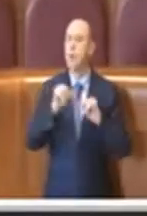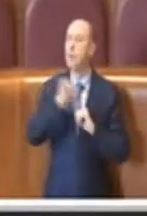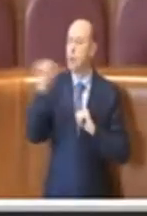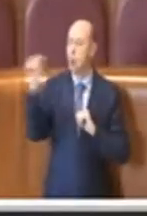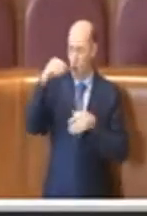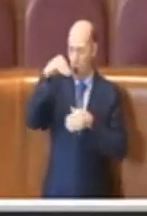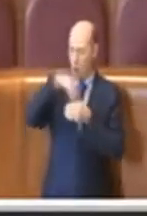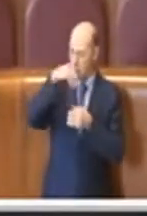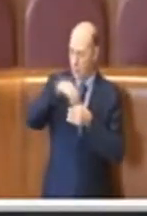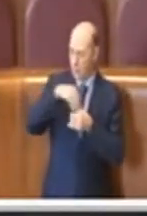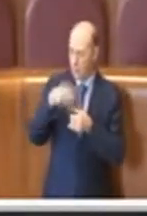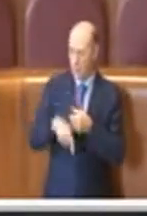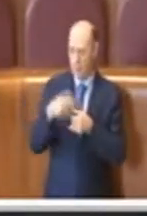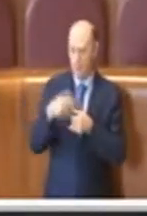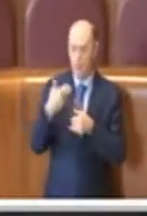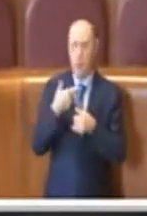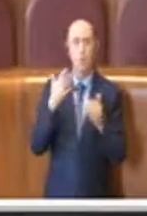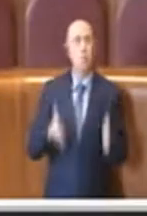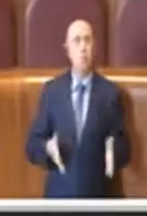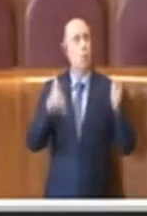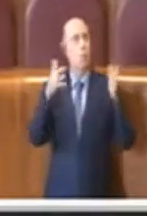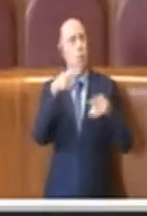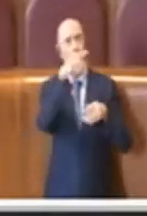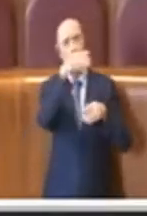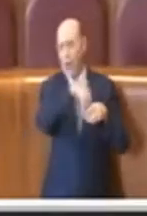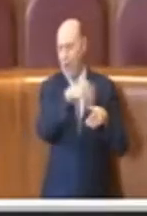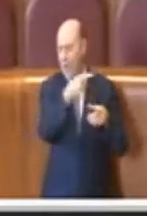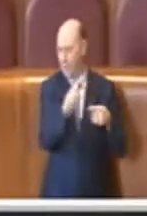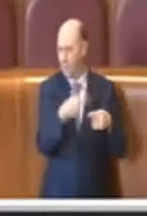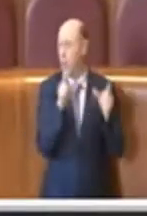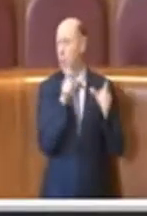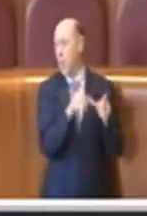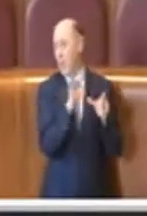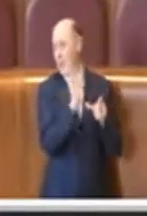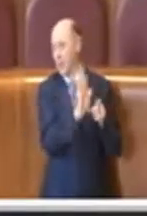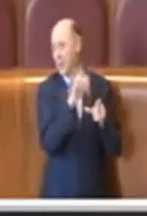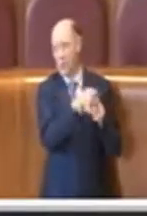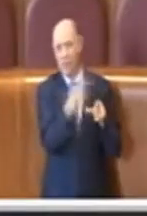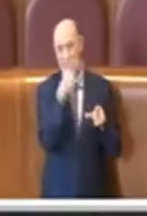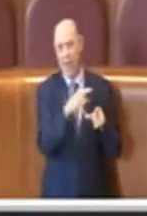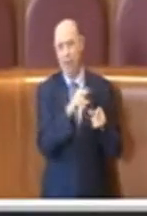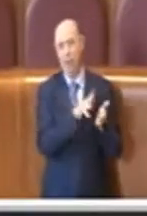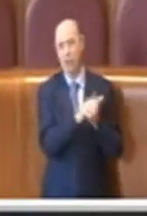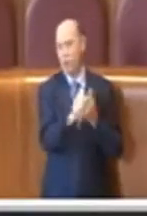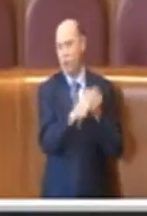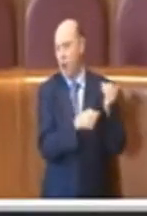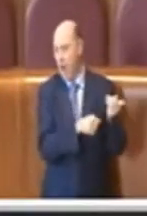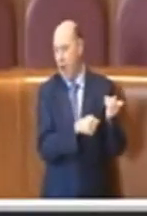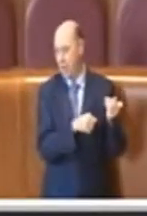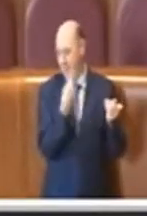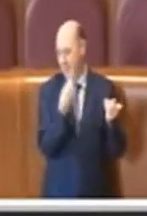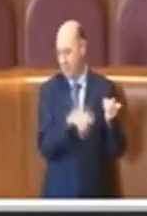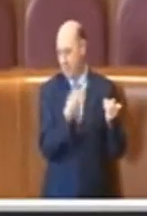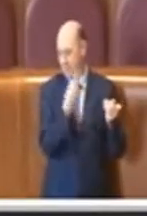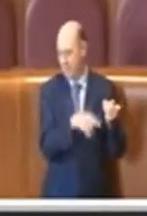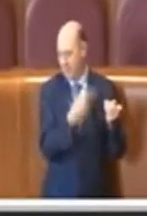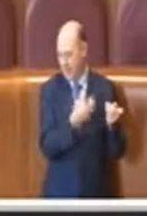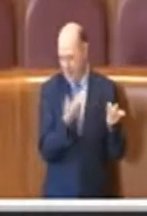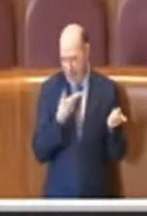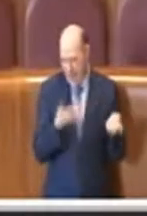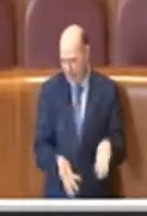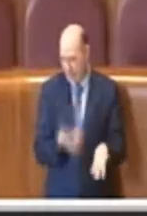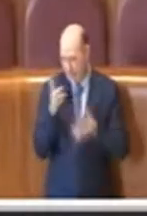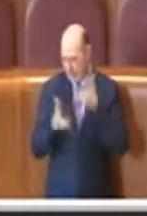struttura dedicata di cui stiamo